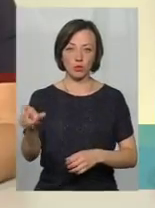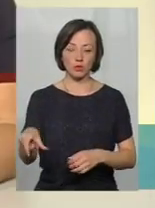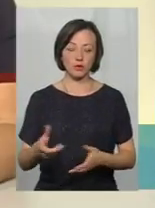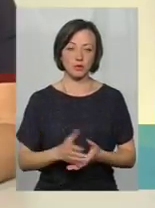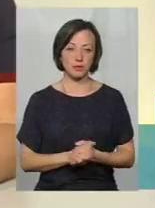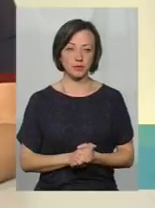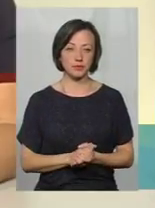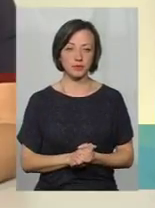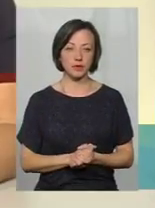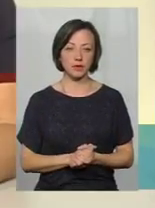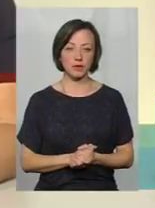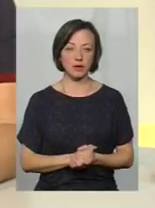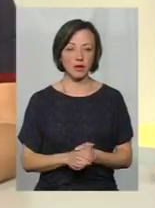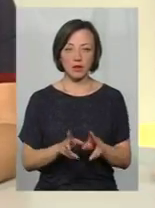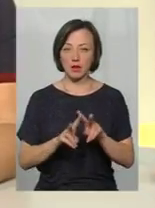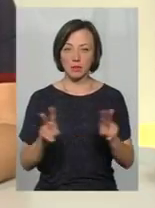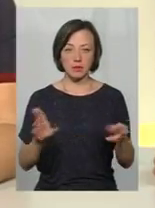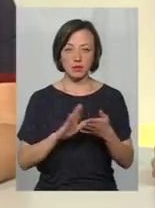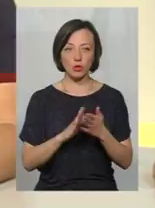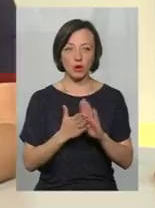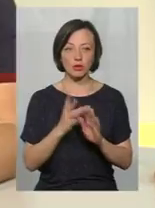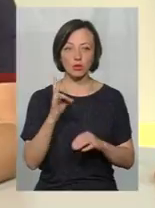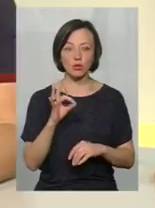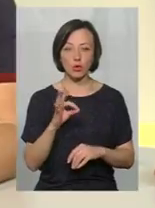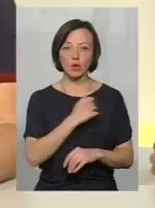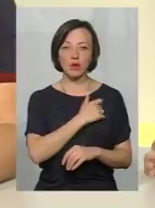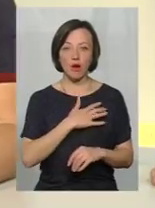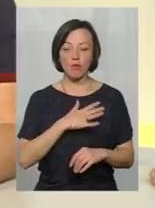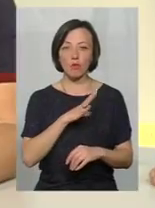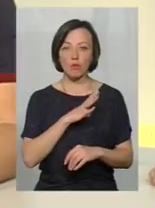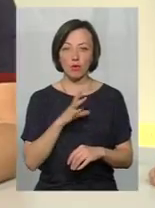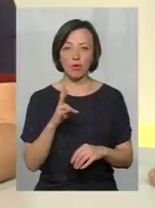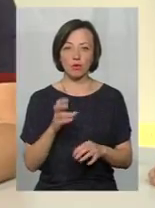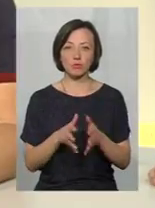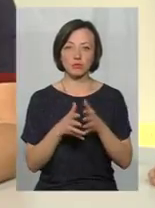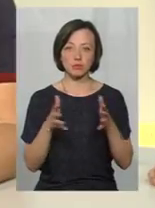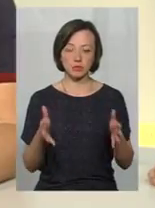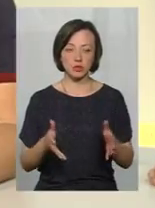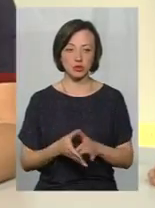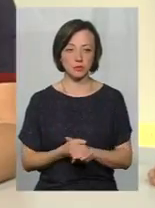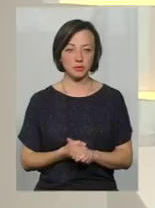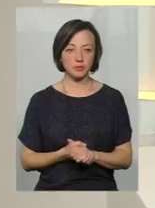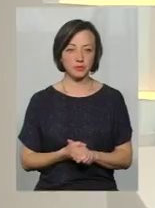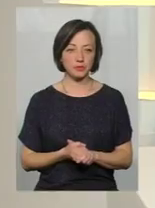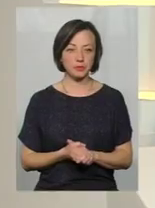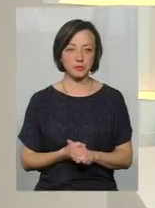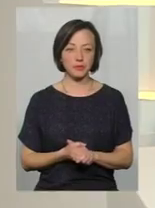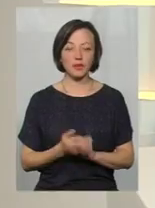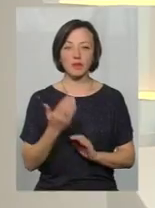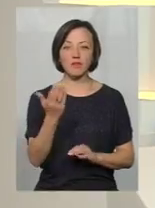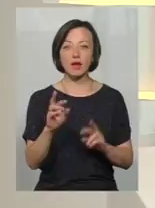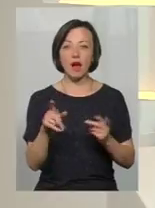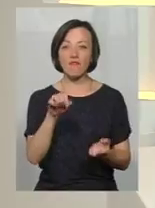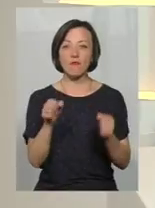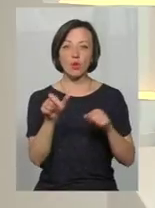сталася майже така сама ситуація, але там травми хоча й були, але багато легші. А пане Володимир, ви як автомобіліст,